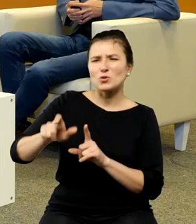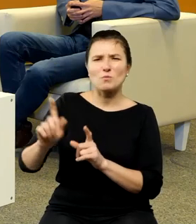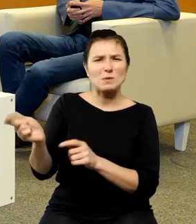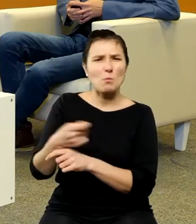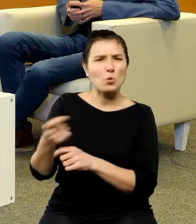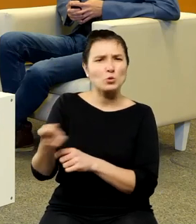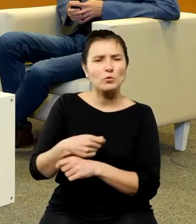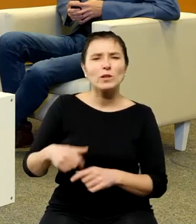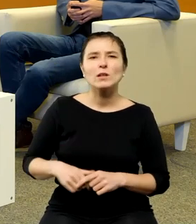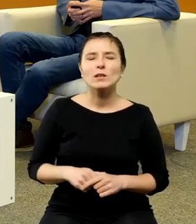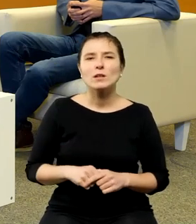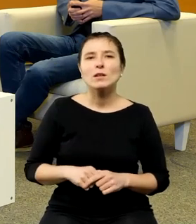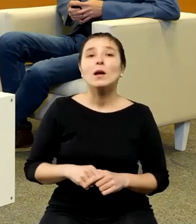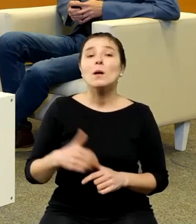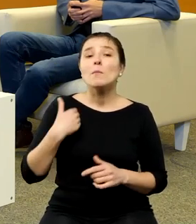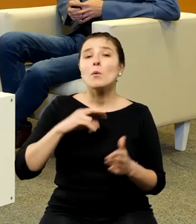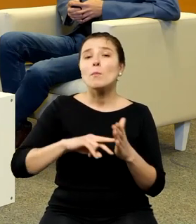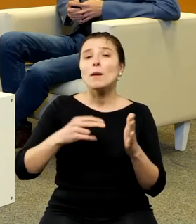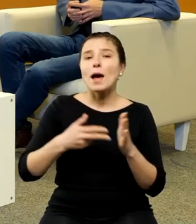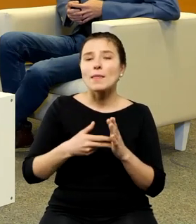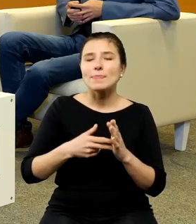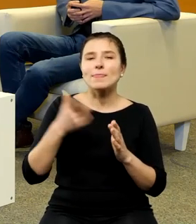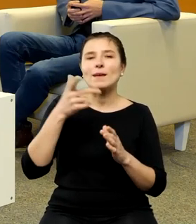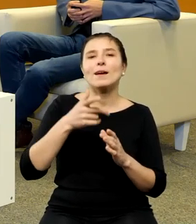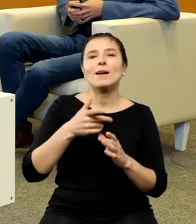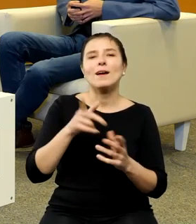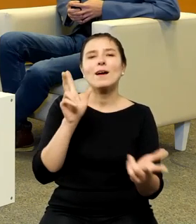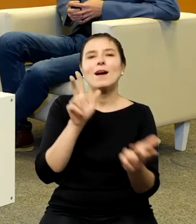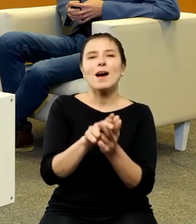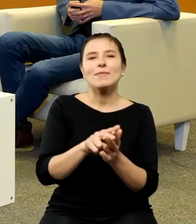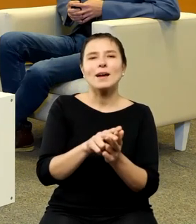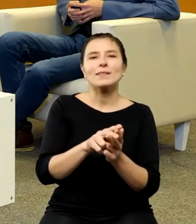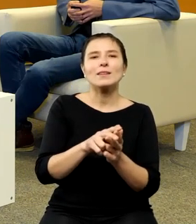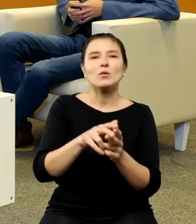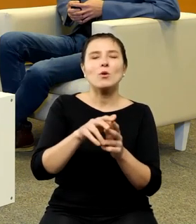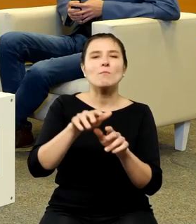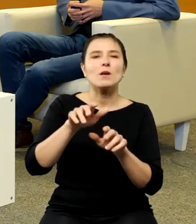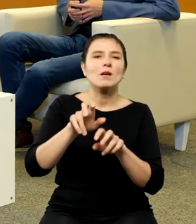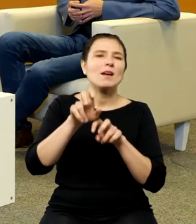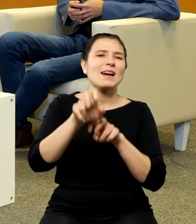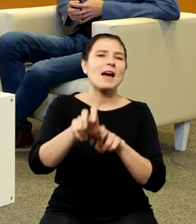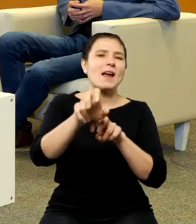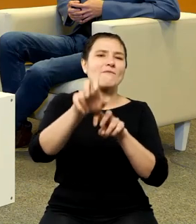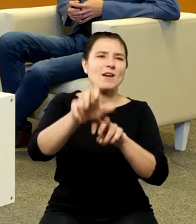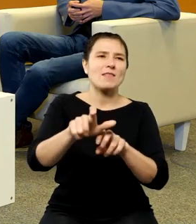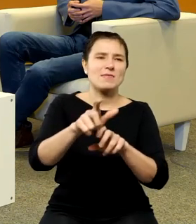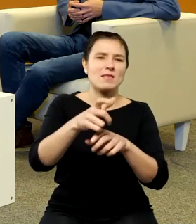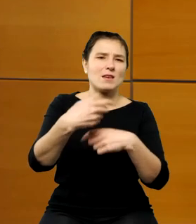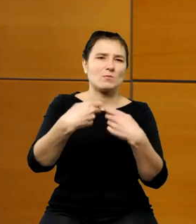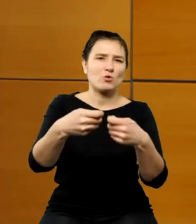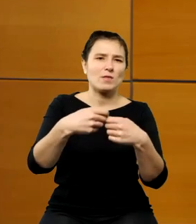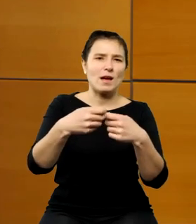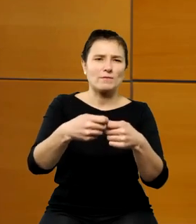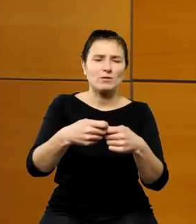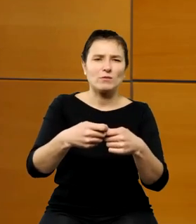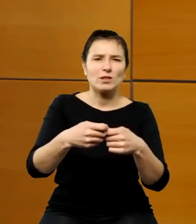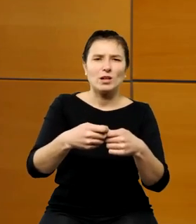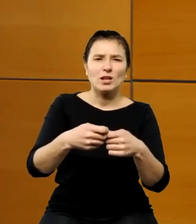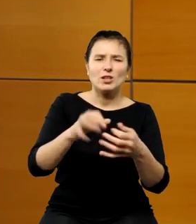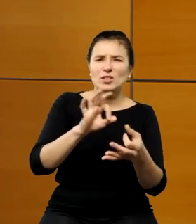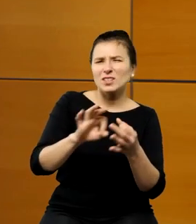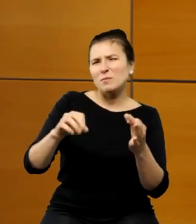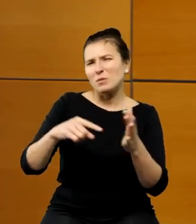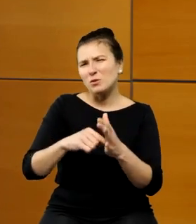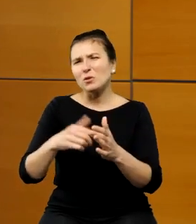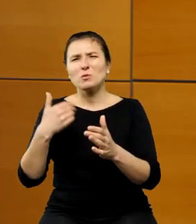ataku na kupiecką karawanę że jak pafnucy bęc a makary ryms i łupy nasze jakoś tak to wygląda ten